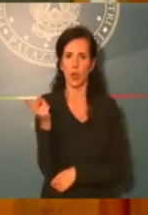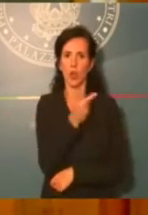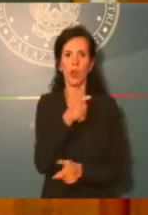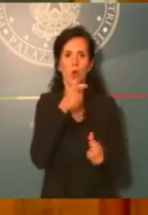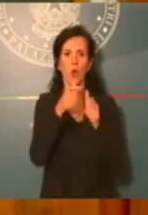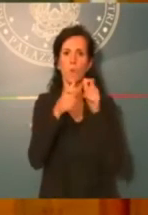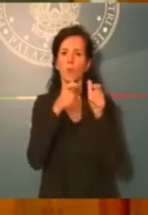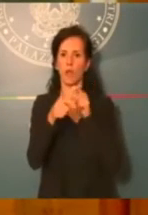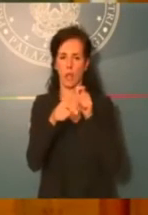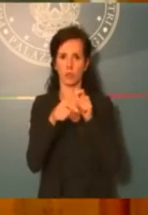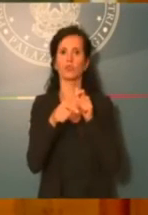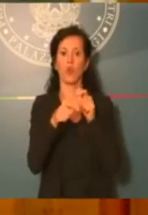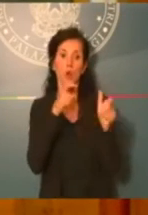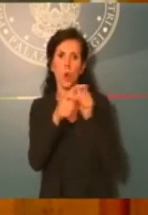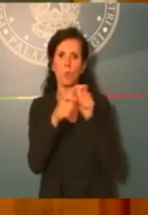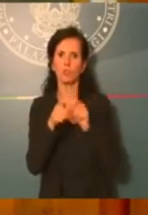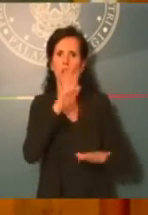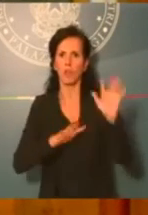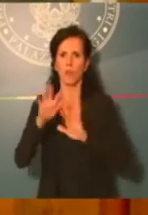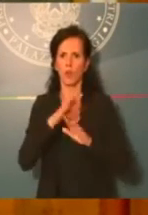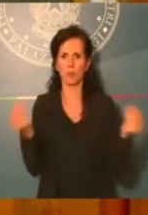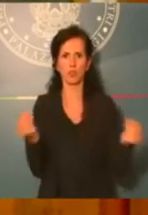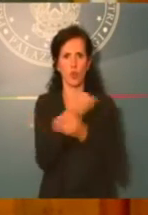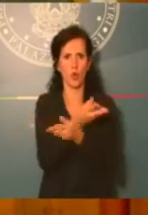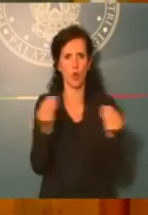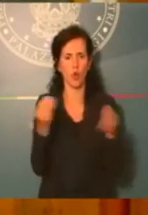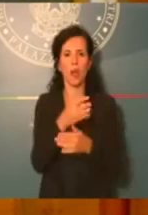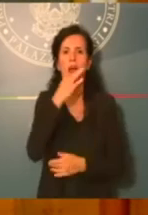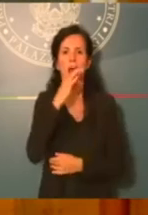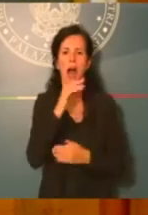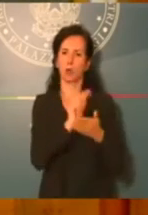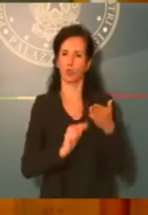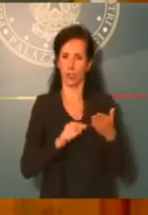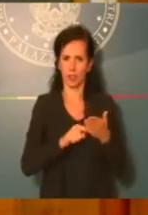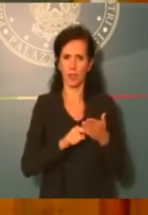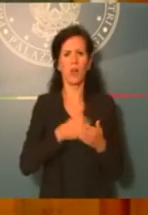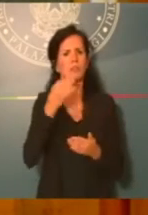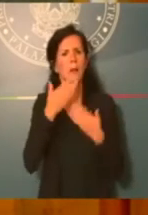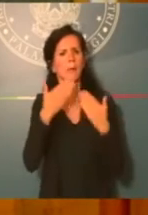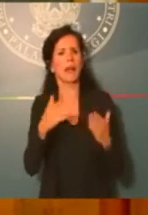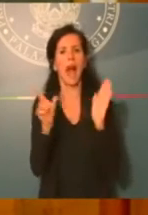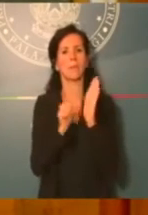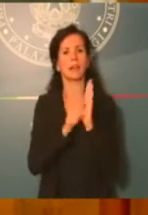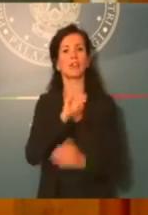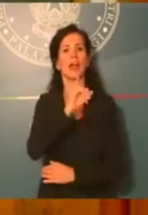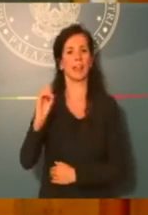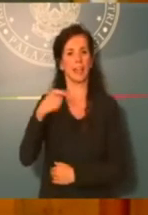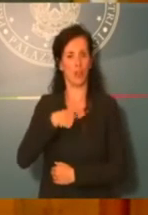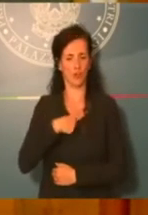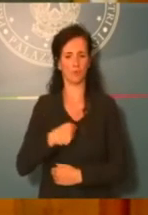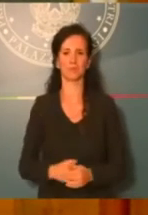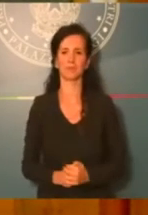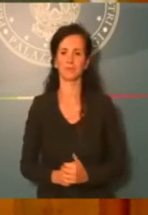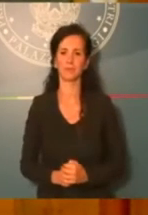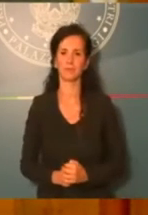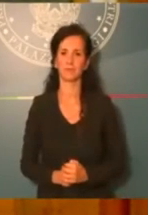scambiandosi informazioni o autocertificazioni, sempre attraverso l'applicazione Io. Andiamo a vedere quali sono invece